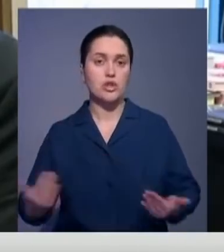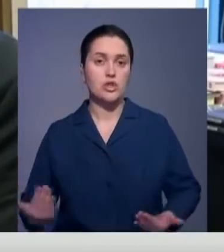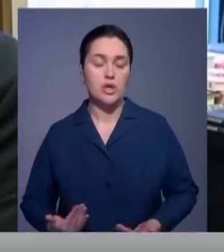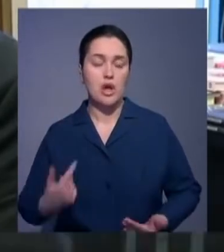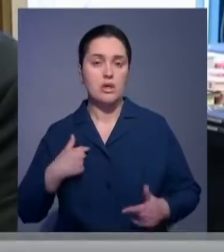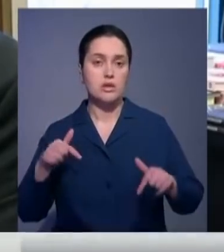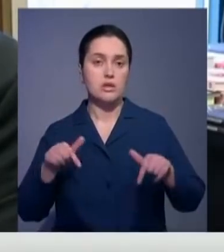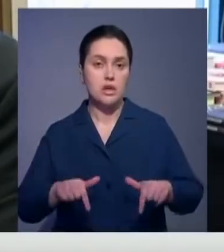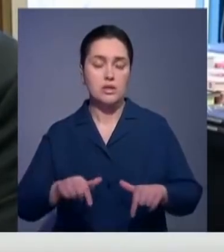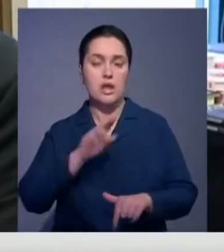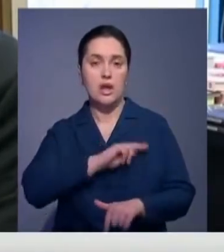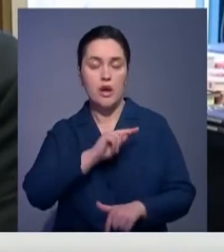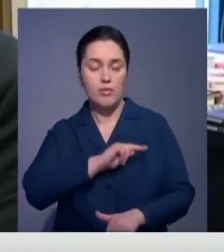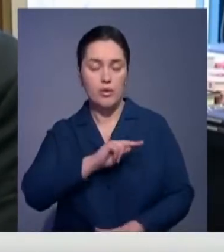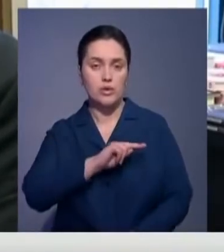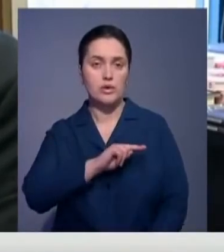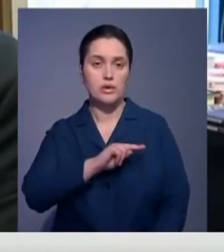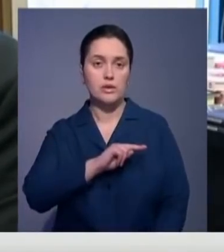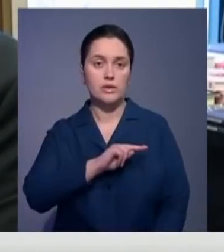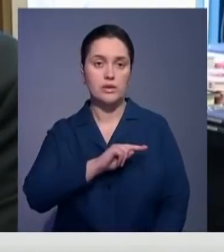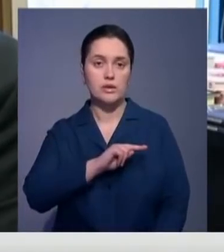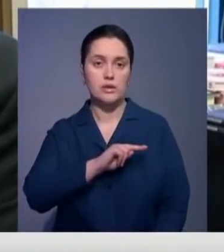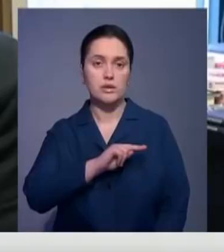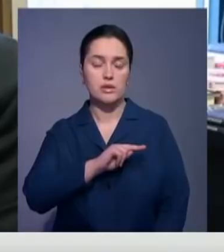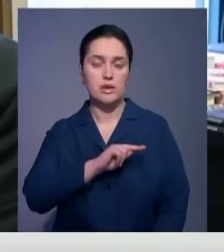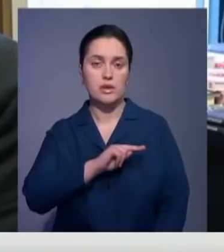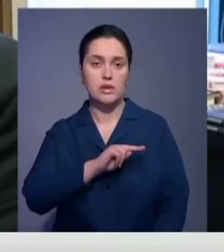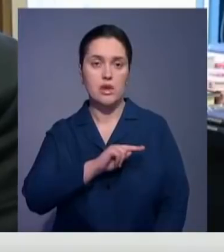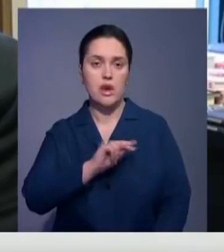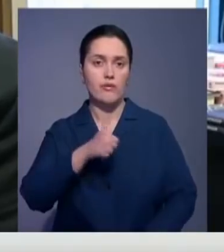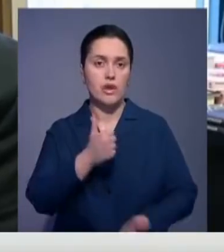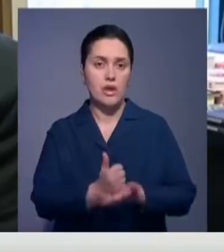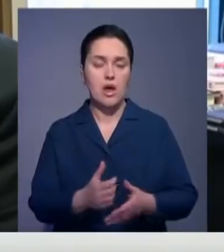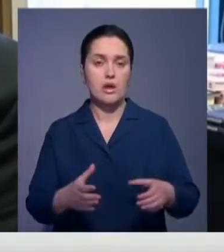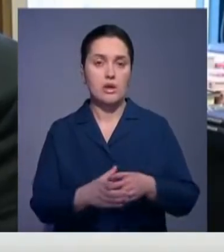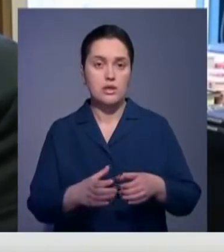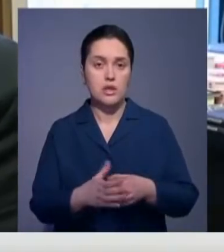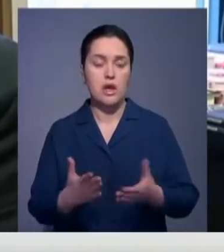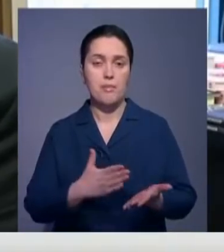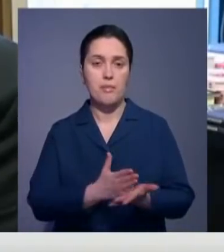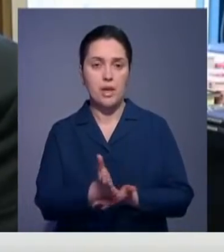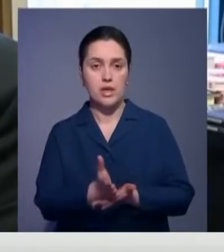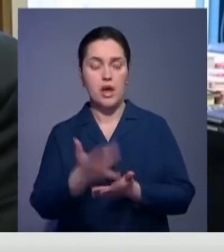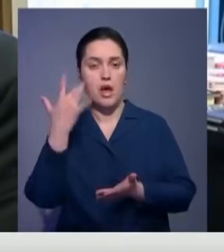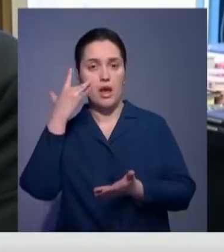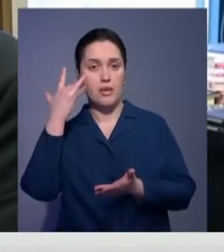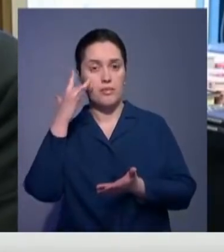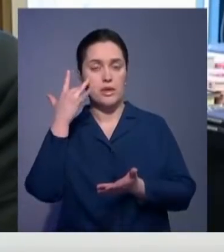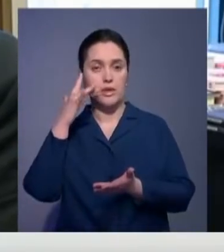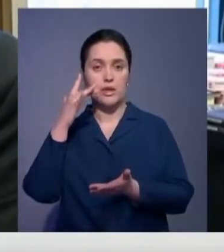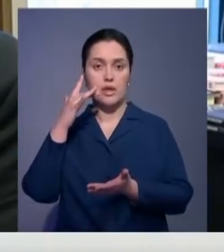работал в центральной политической организации в Америке.